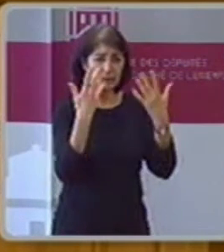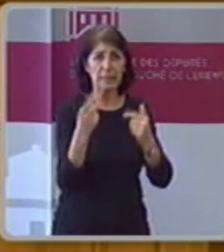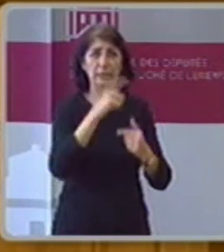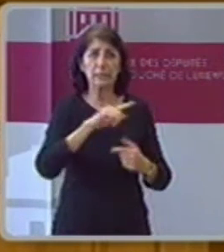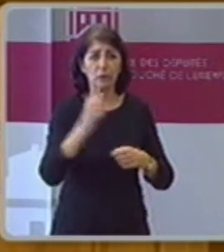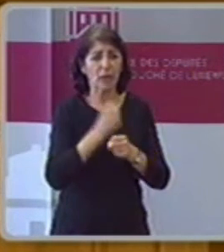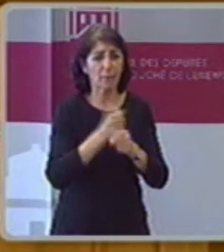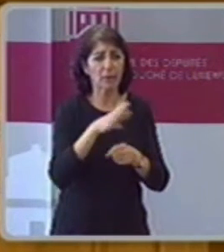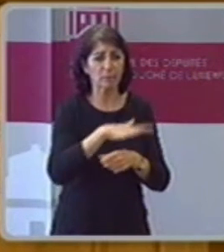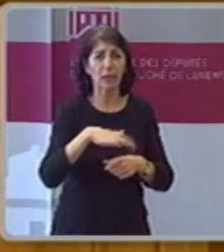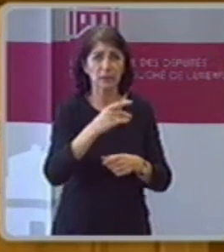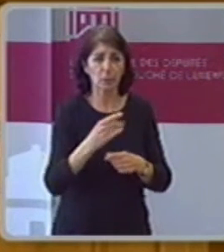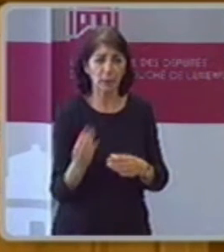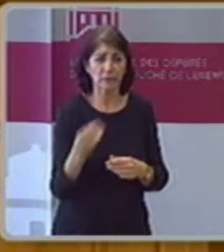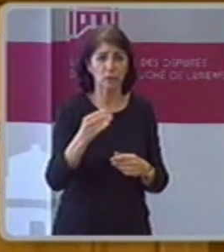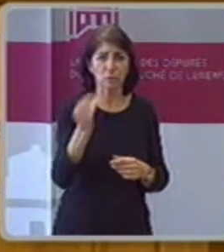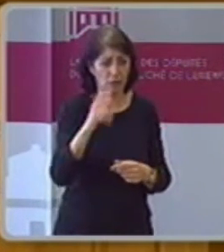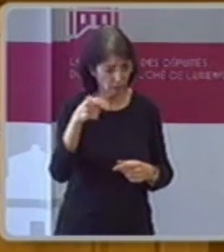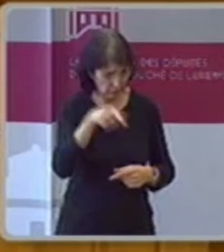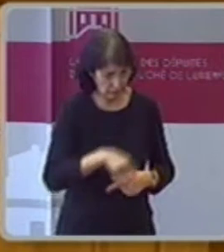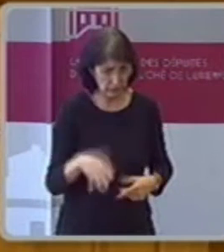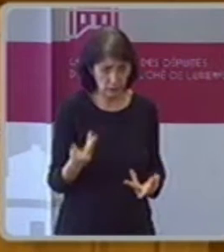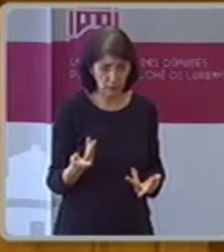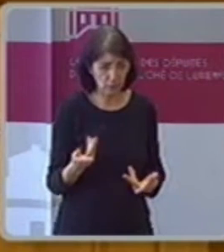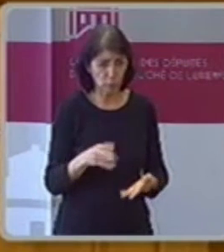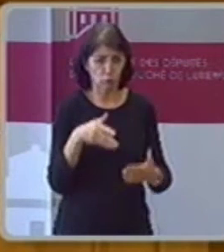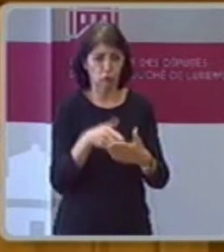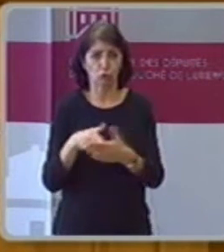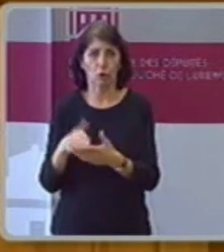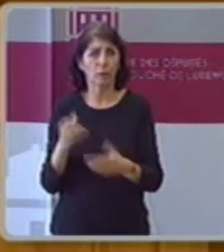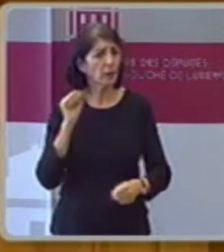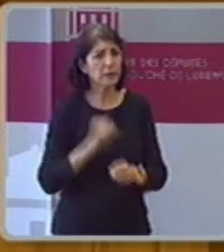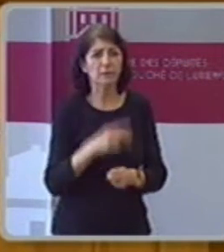Parkplätze auf 20 oder 30.000 Autos und